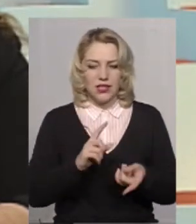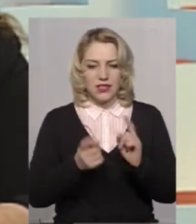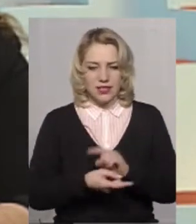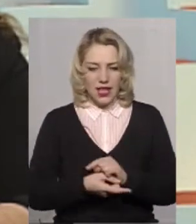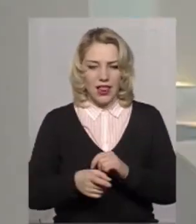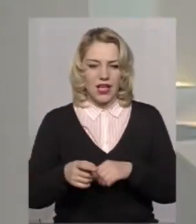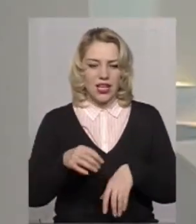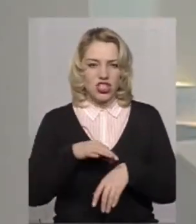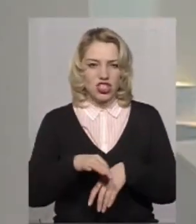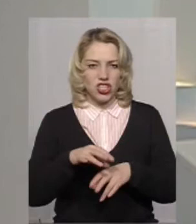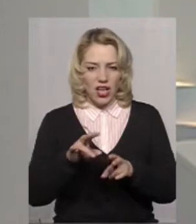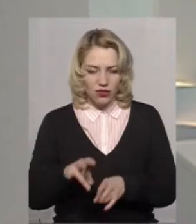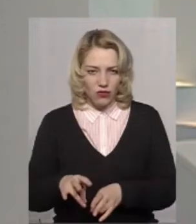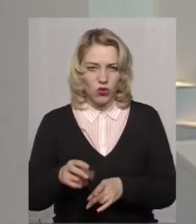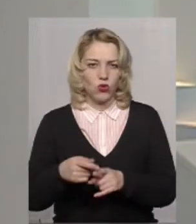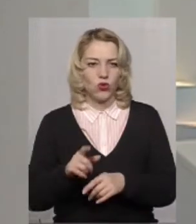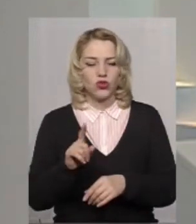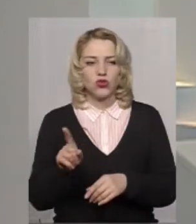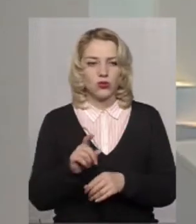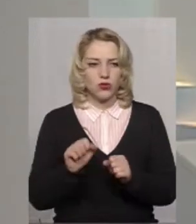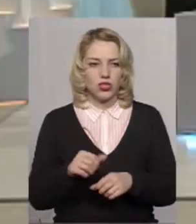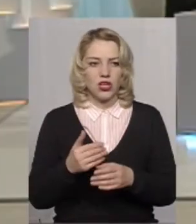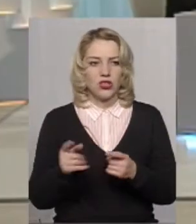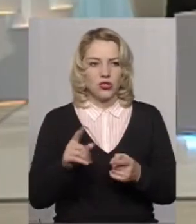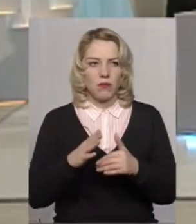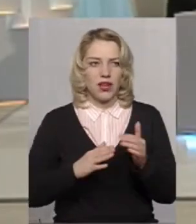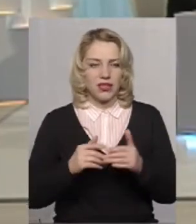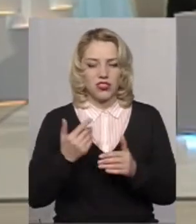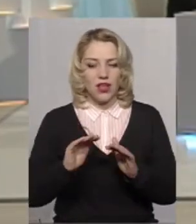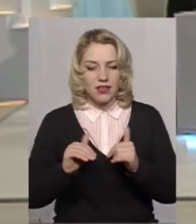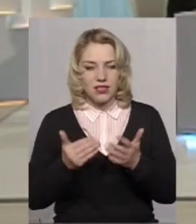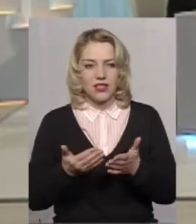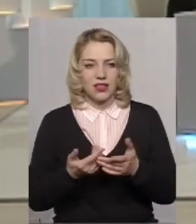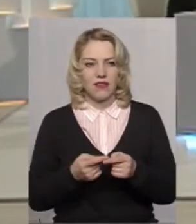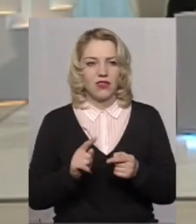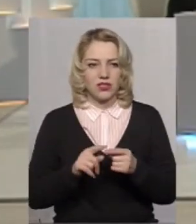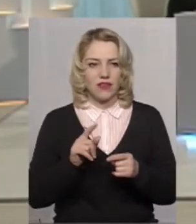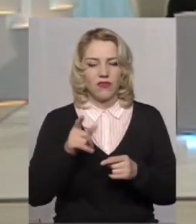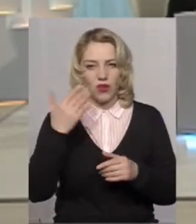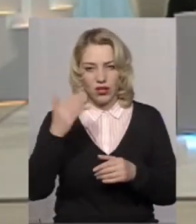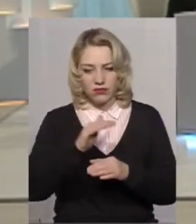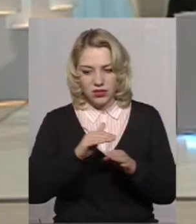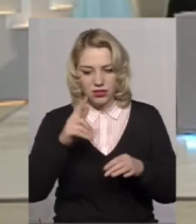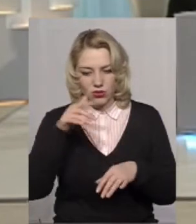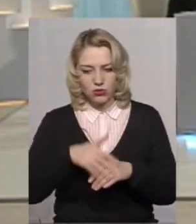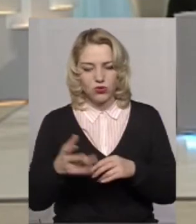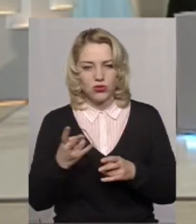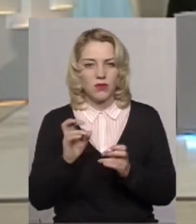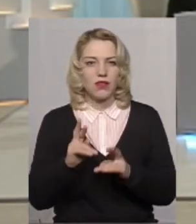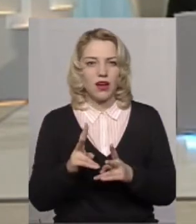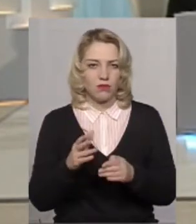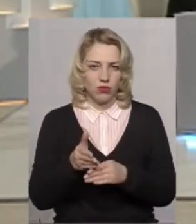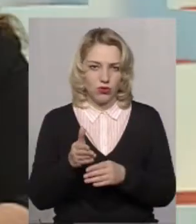чи агресором, чи світком, болінгом. Тобто, практично, то, що від них йде ініціатива, що це може їм допомогти.